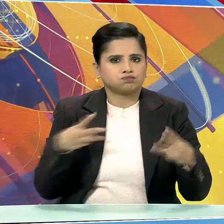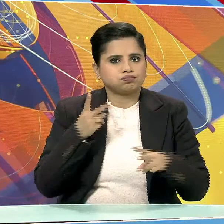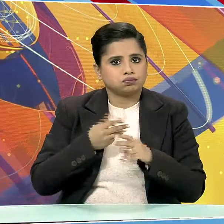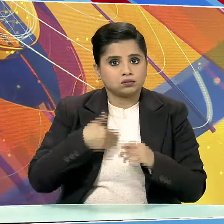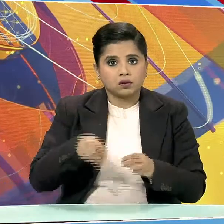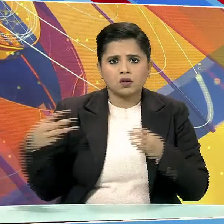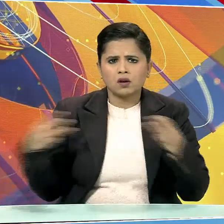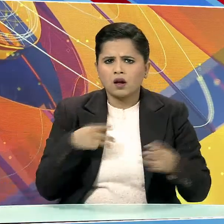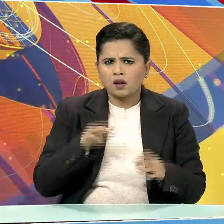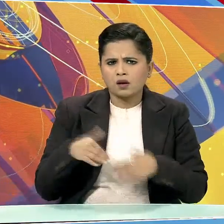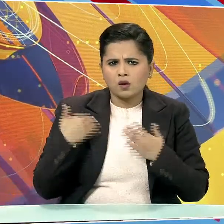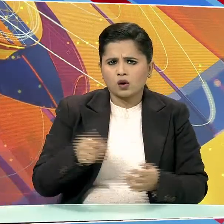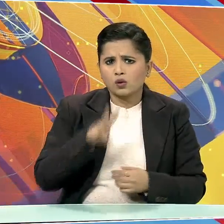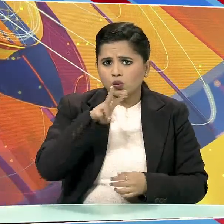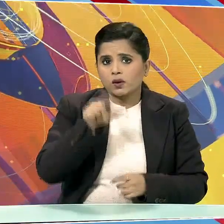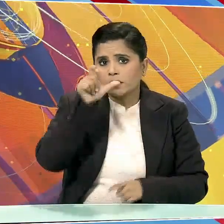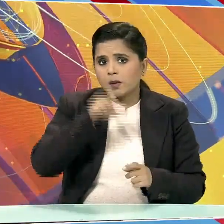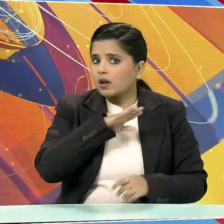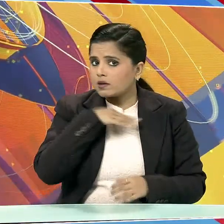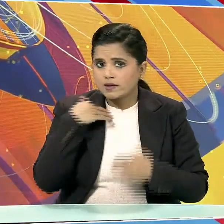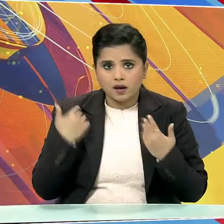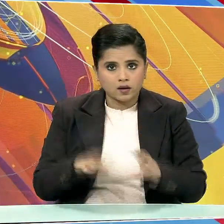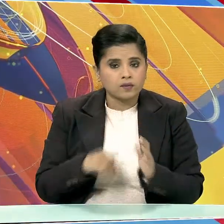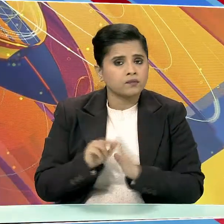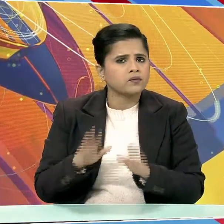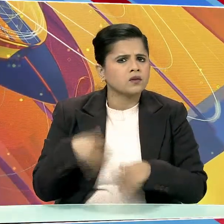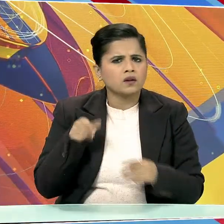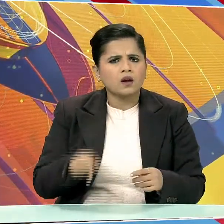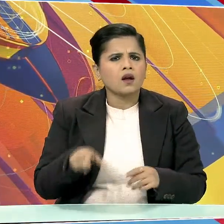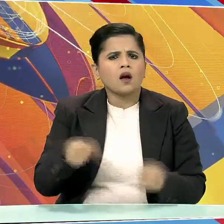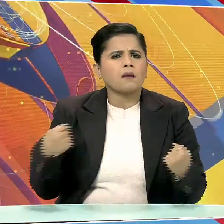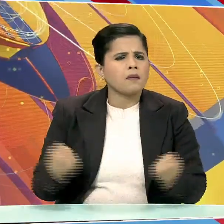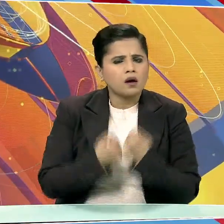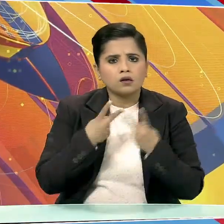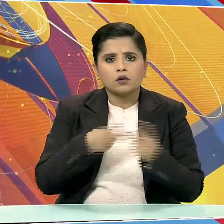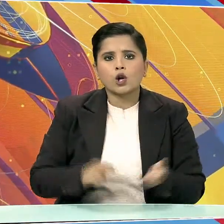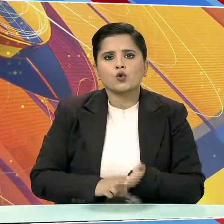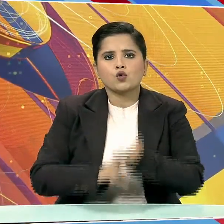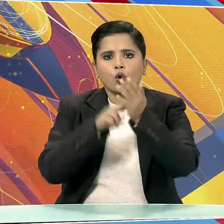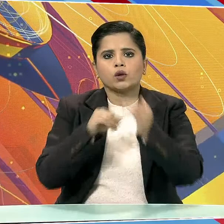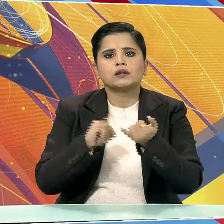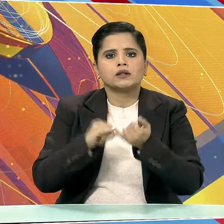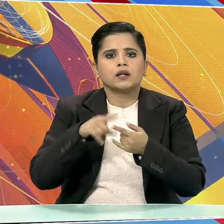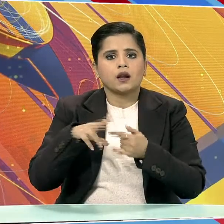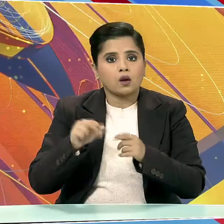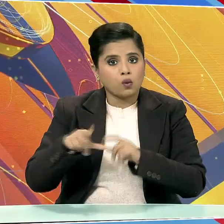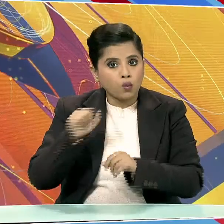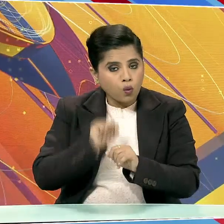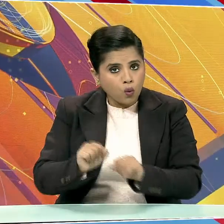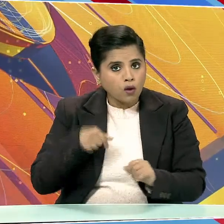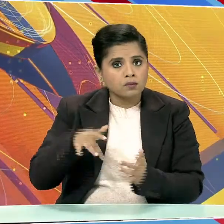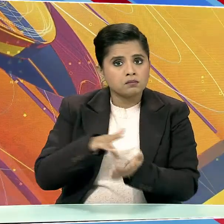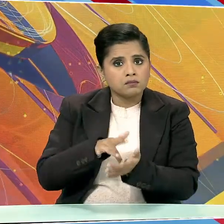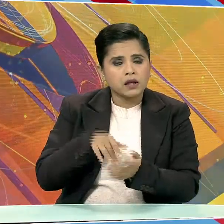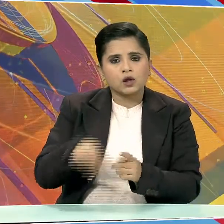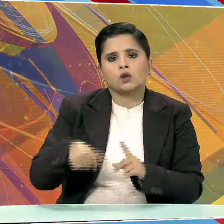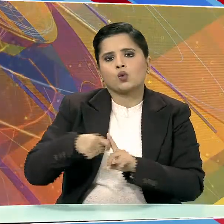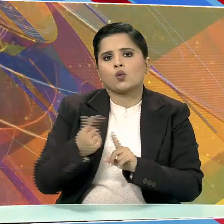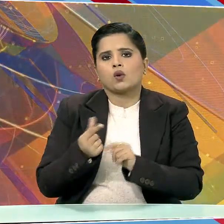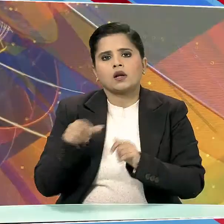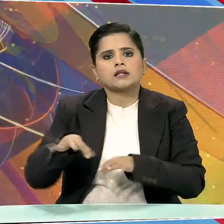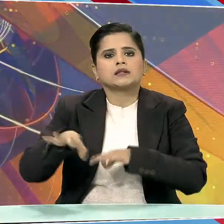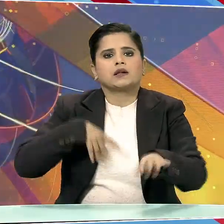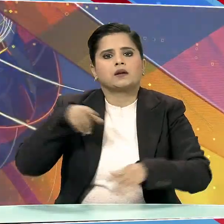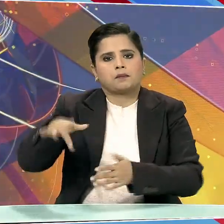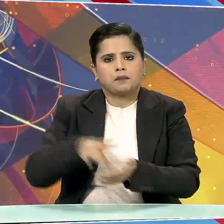इस हिंसा में अब तक 29 लोग मारे जा चुके हैं। सबसे ज़्यादा हिंसा नौर्थ सियालोना राज के कुलिया कान शहर में